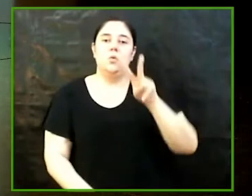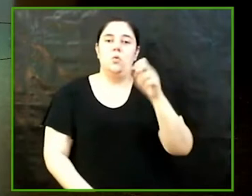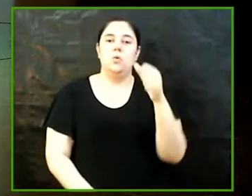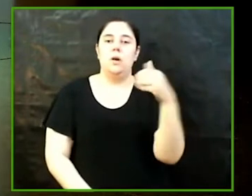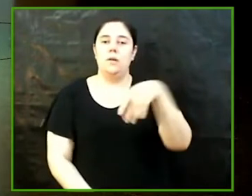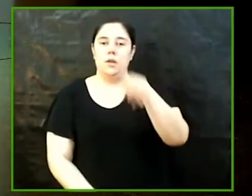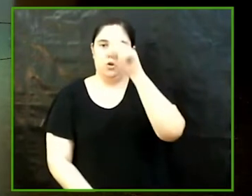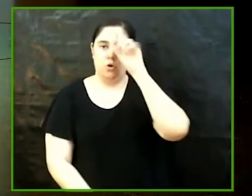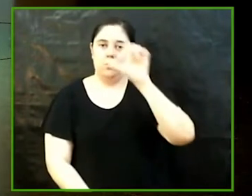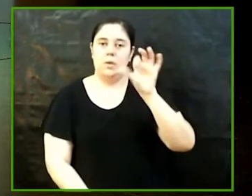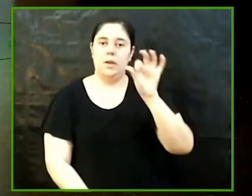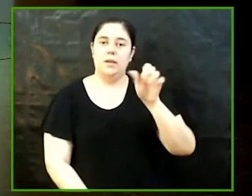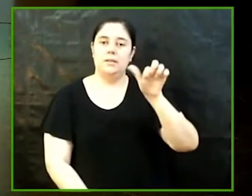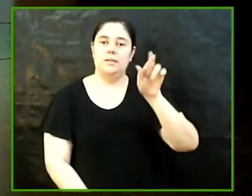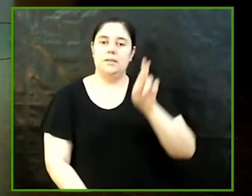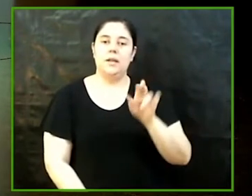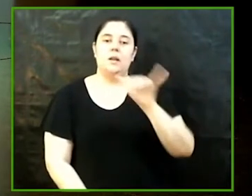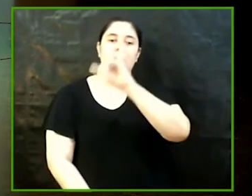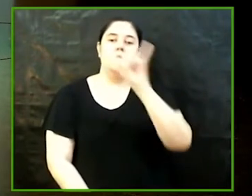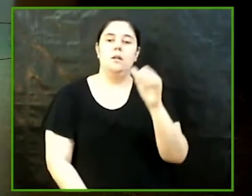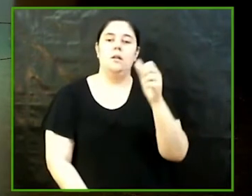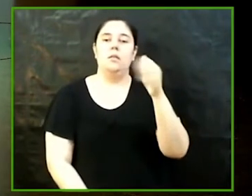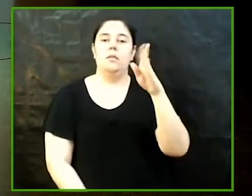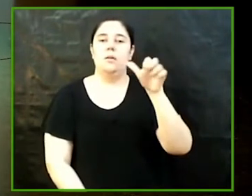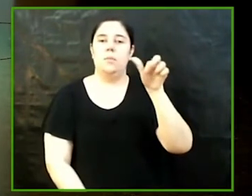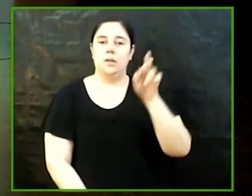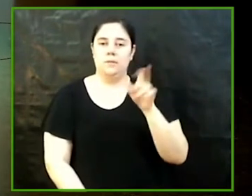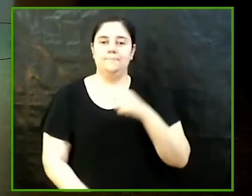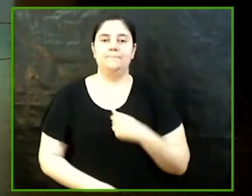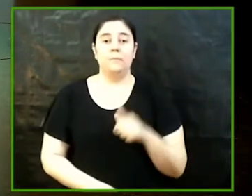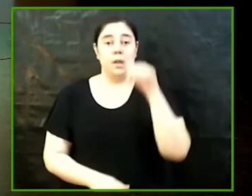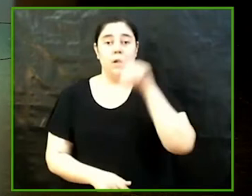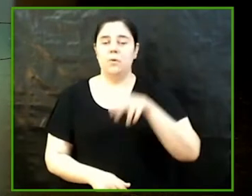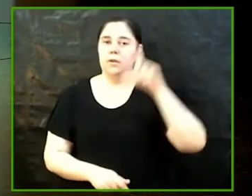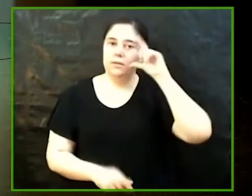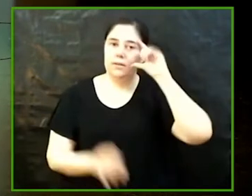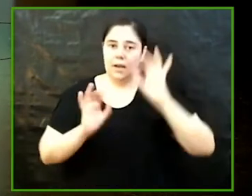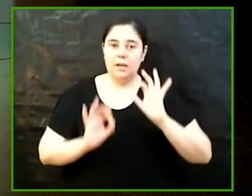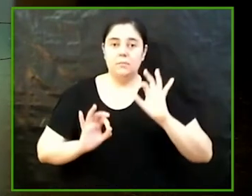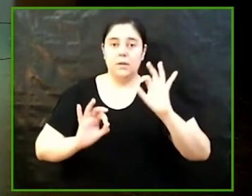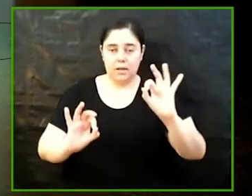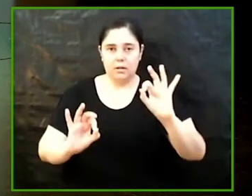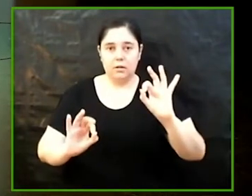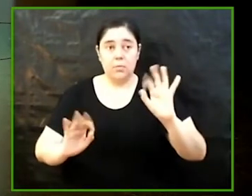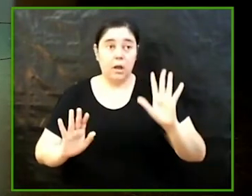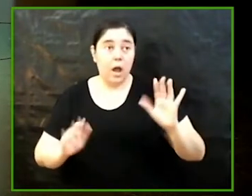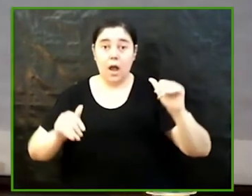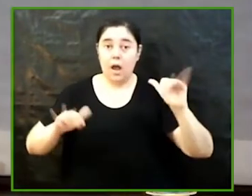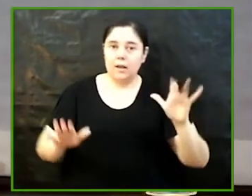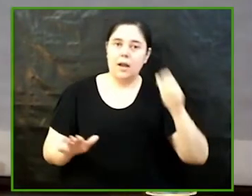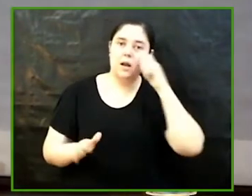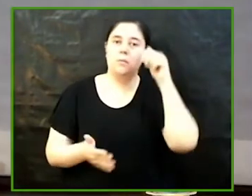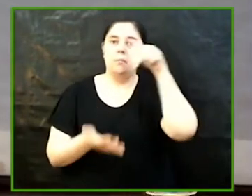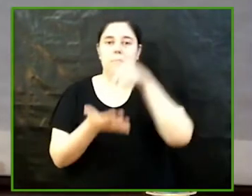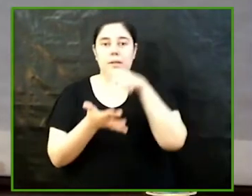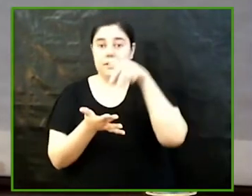Avui és un dia molt especial, molt especial perquè, malgrat la no presencialitat, aquest acte es fa més